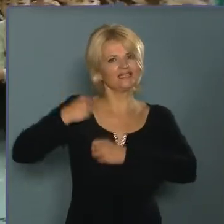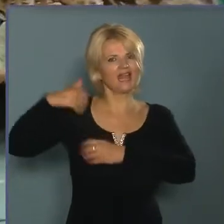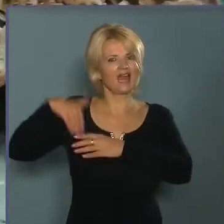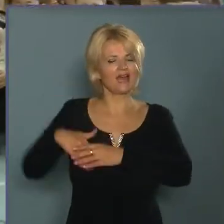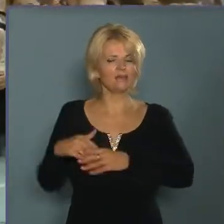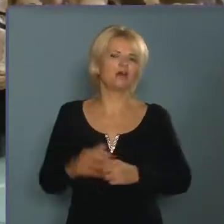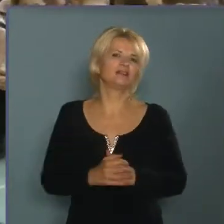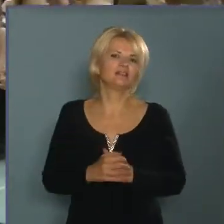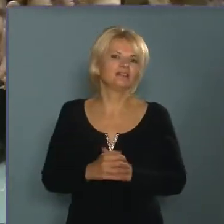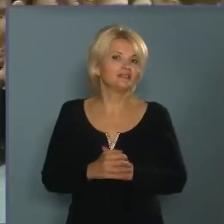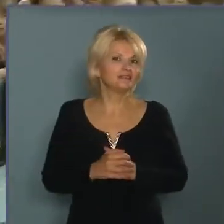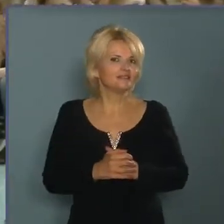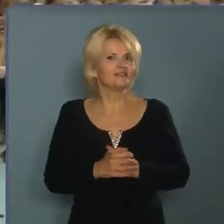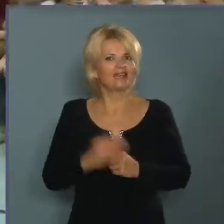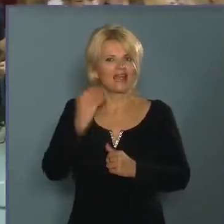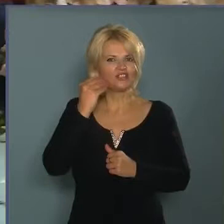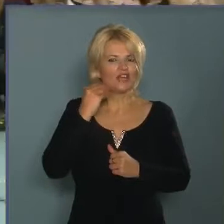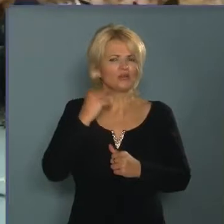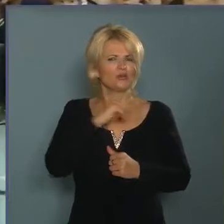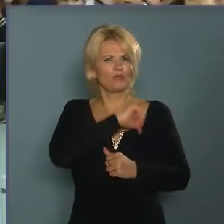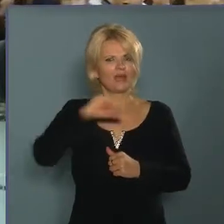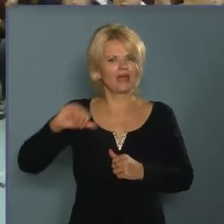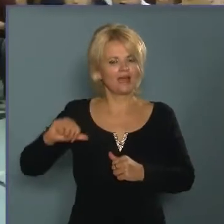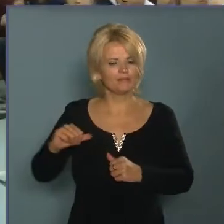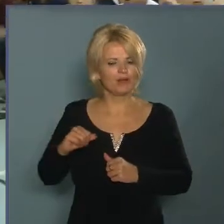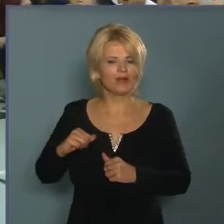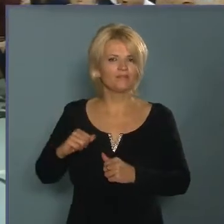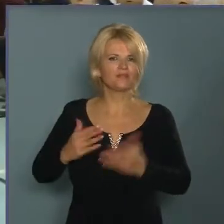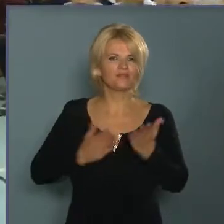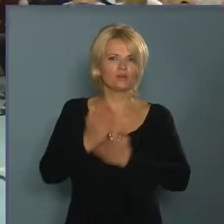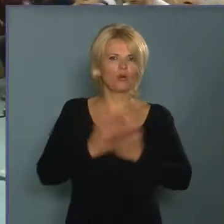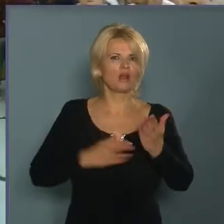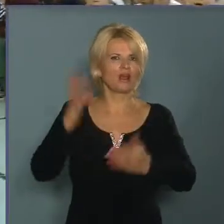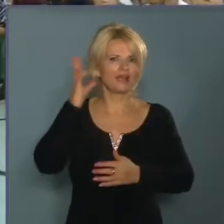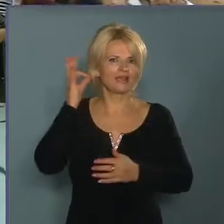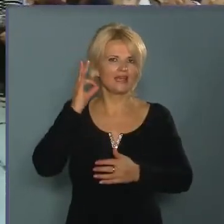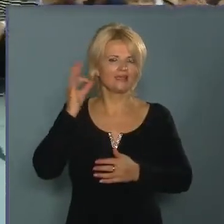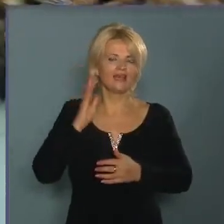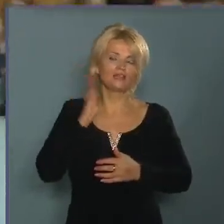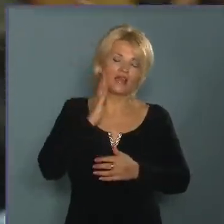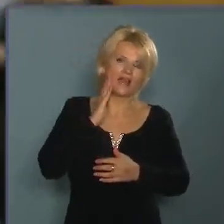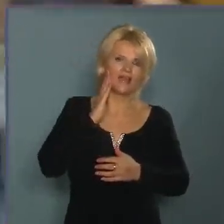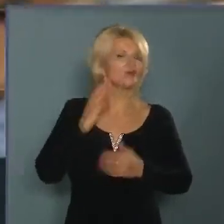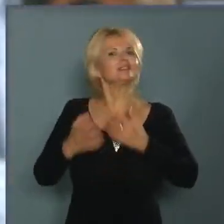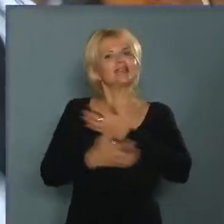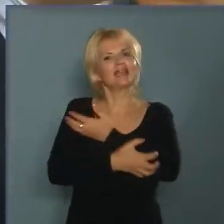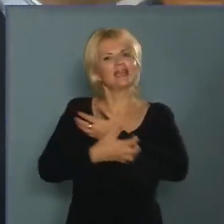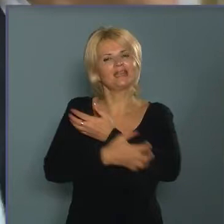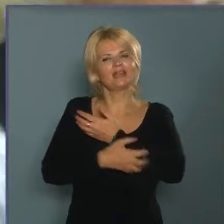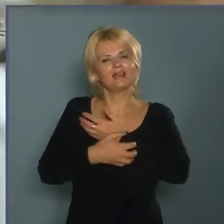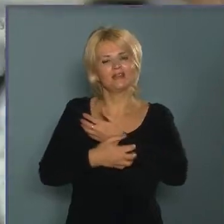halkalizába, kestekül a rába, újra tettében, tényleg